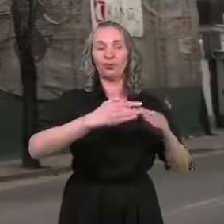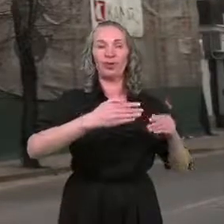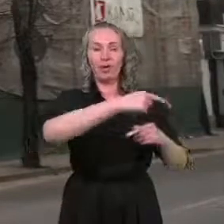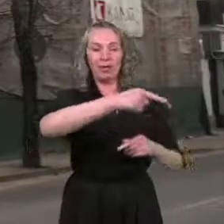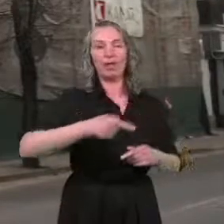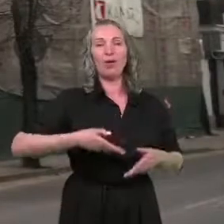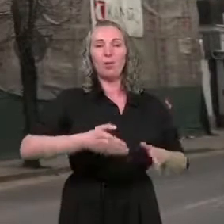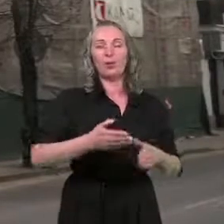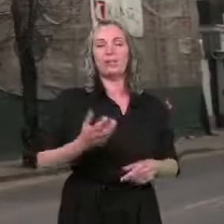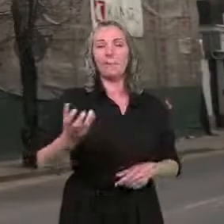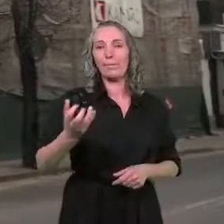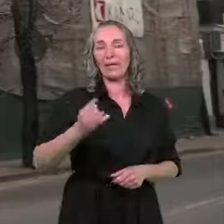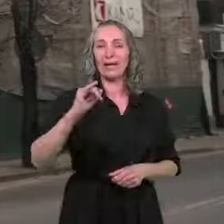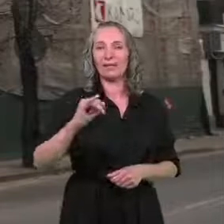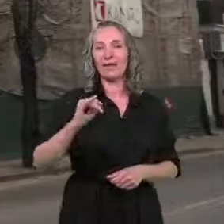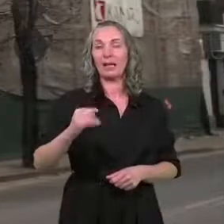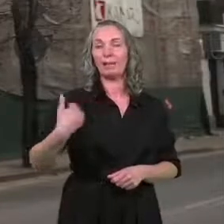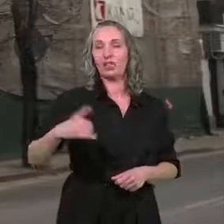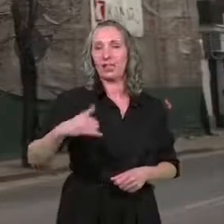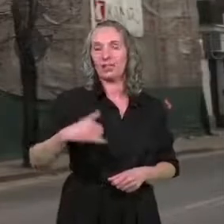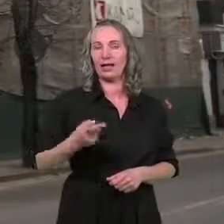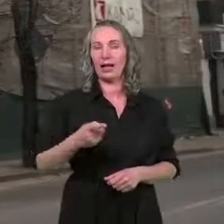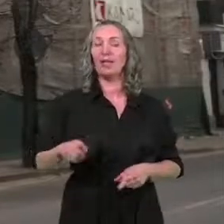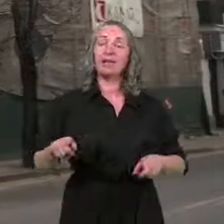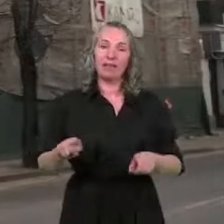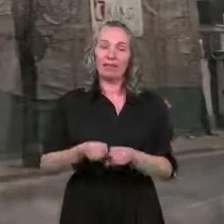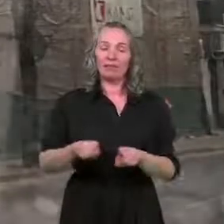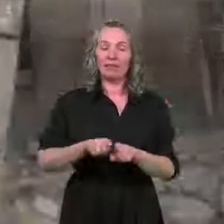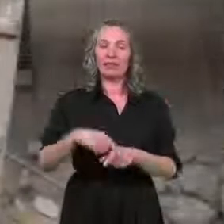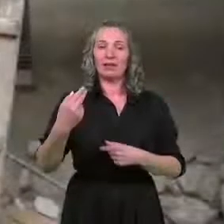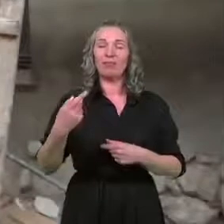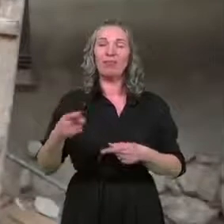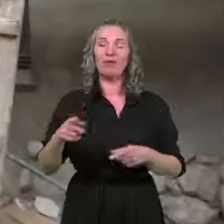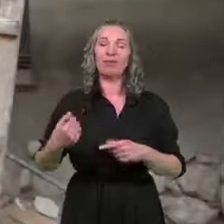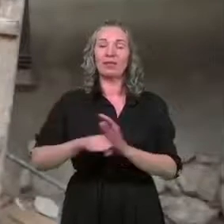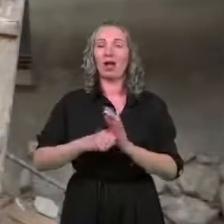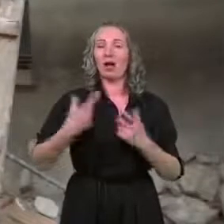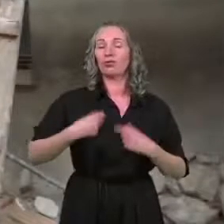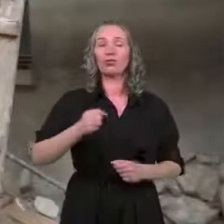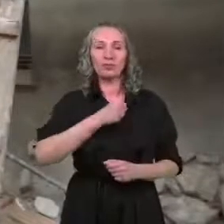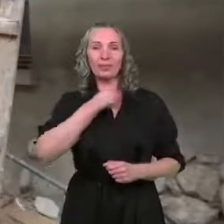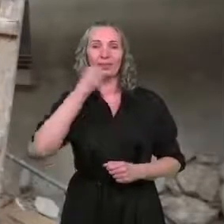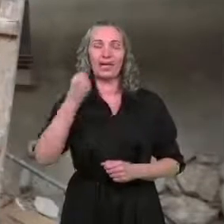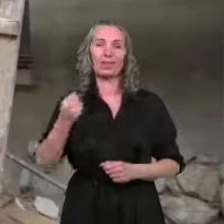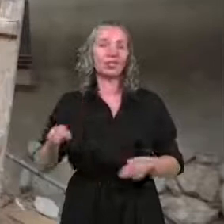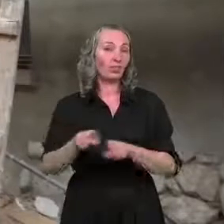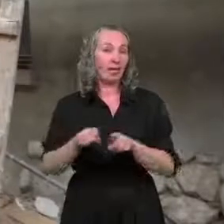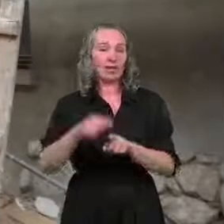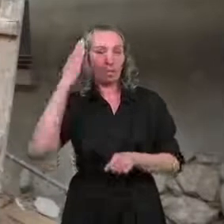ulicy Piekarskiej i Brzeskiej. Również dla seniorów z mieszkaniami